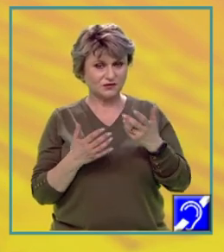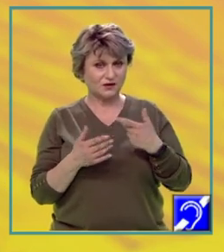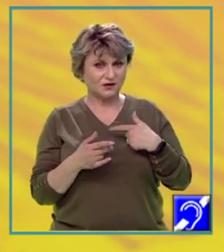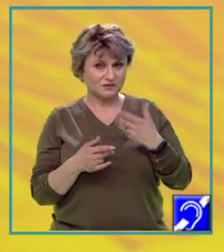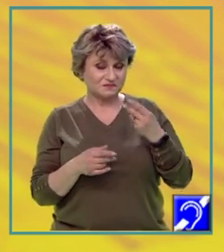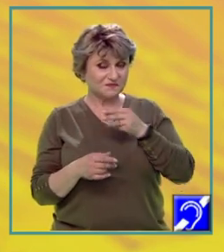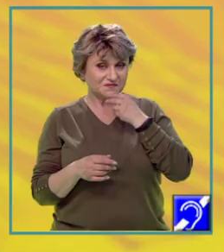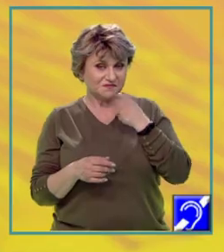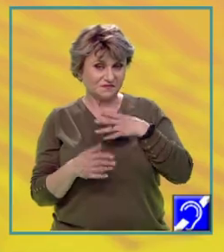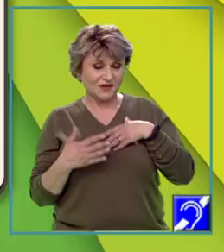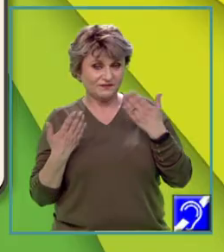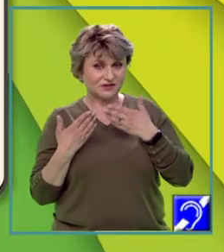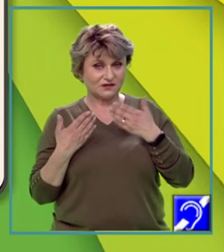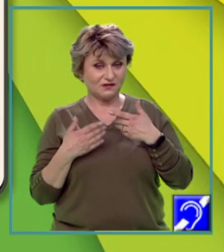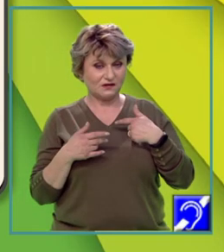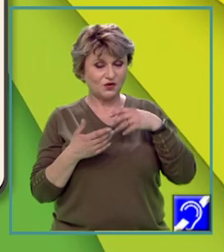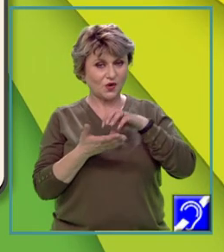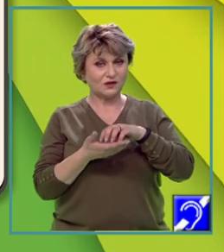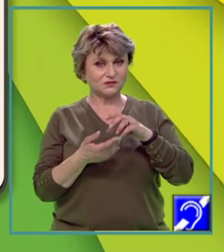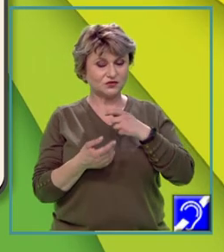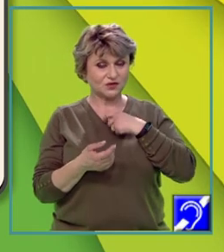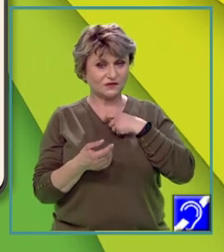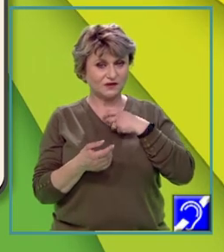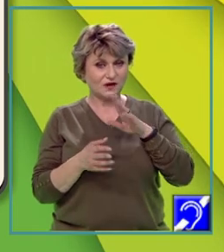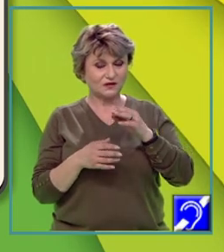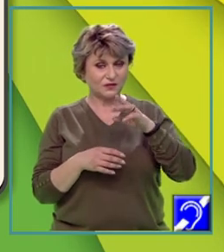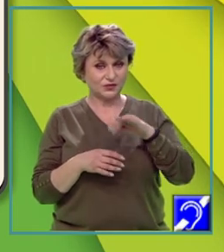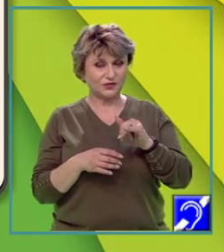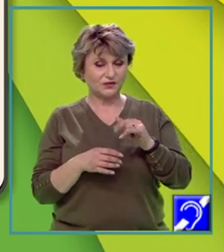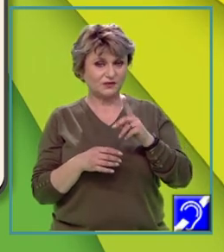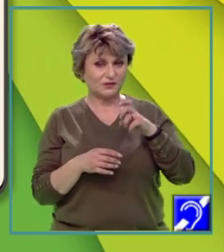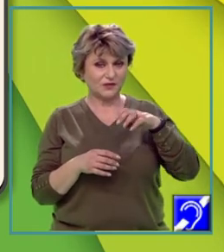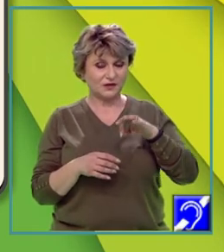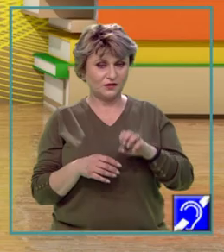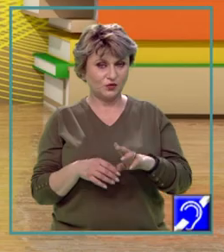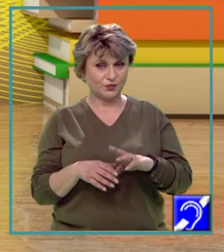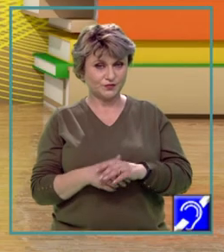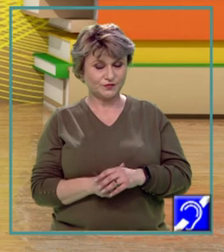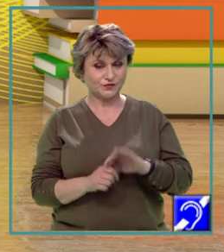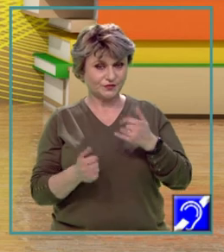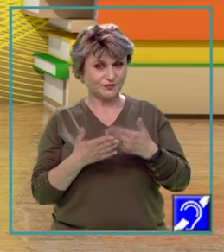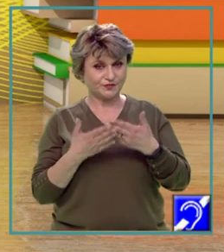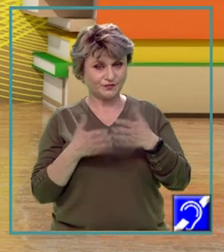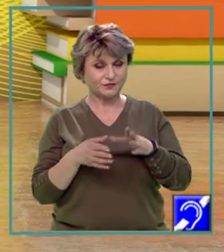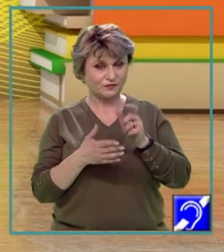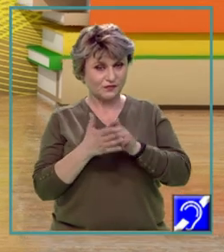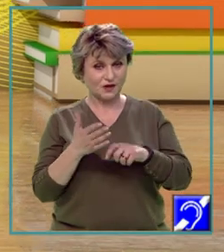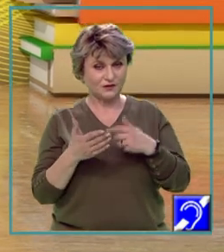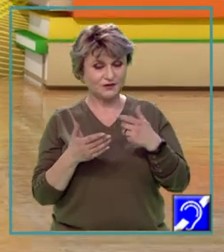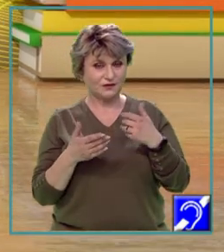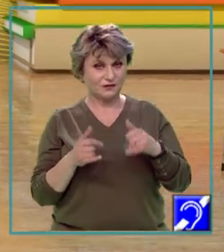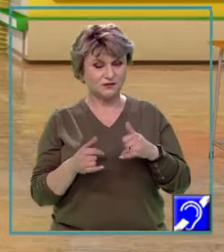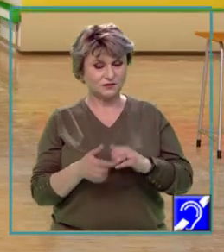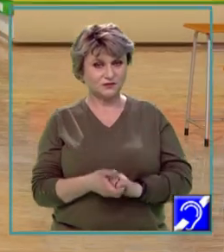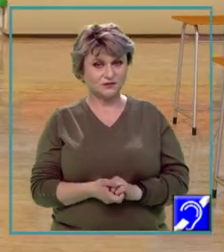facilitează învățarea localizării geografice a tipurilor de medii. Aceasta a fost lecția de azi.